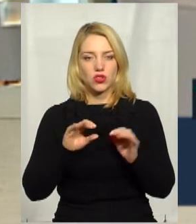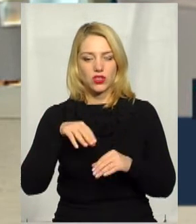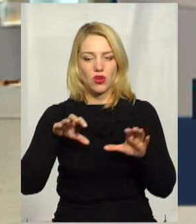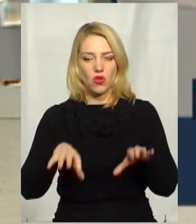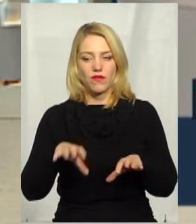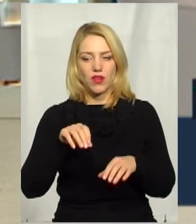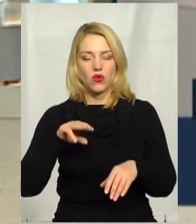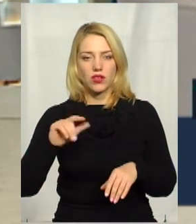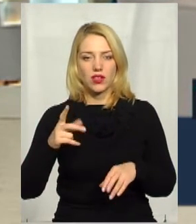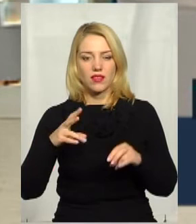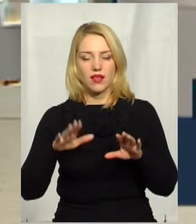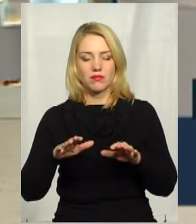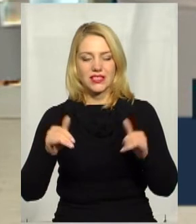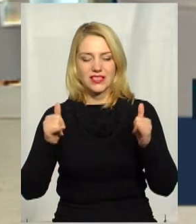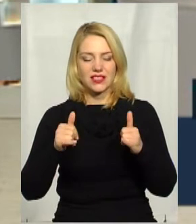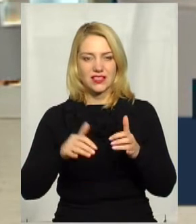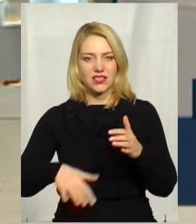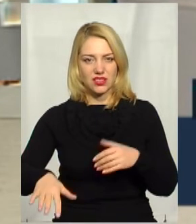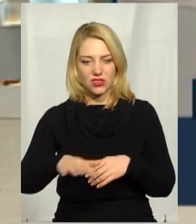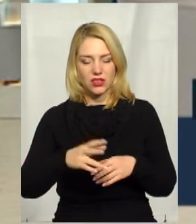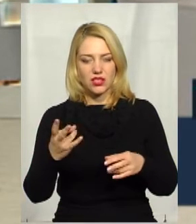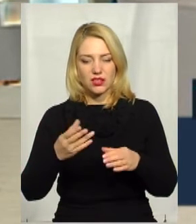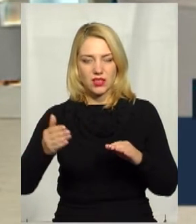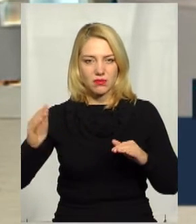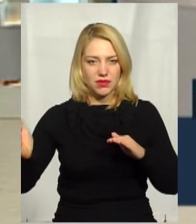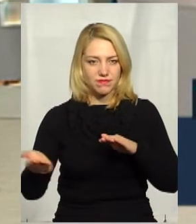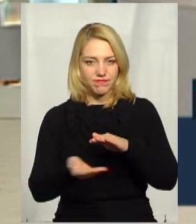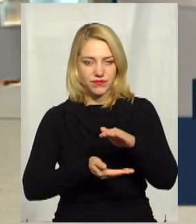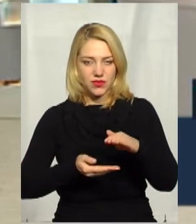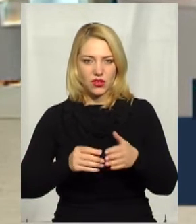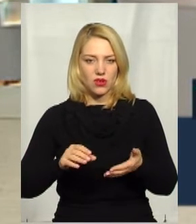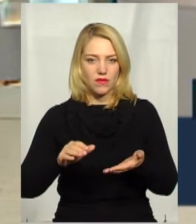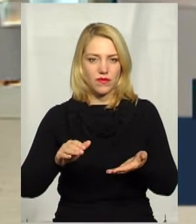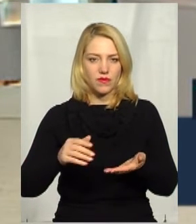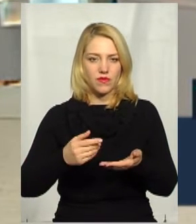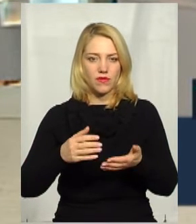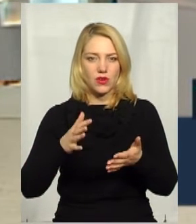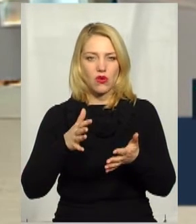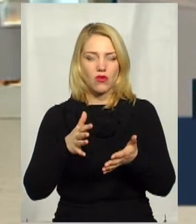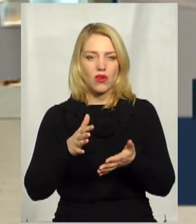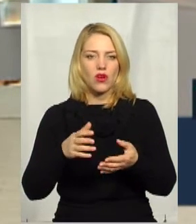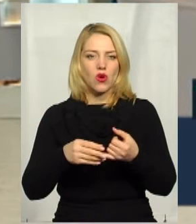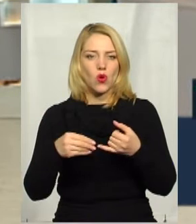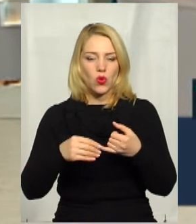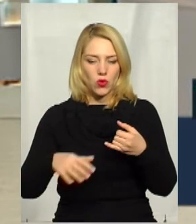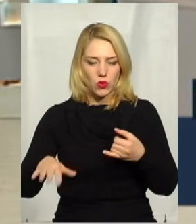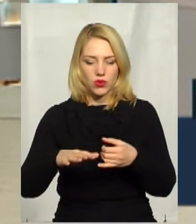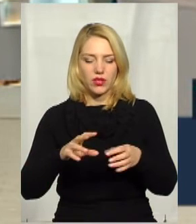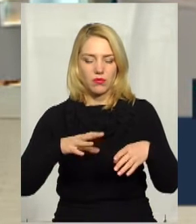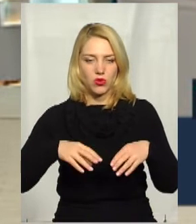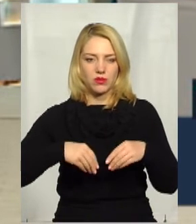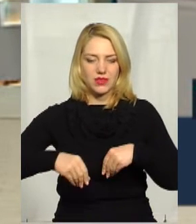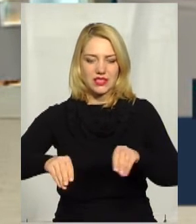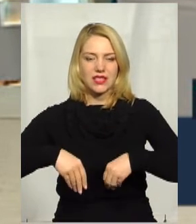що на місці зливу нечистот мають зняти шар грунту, засипати свіжою землею. Це виправить